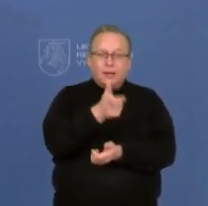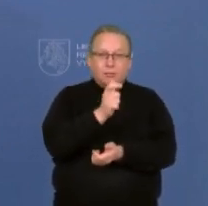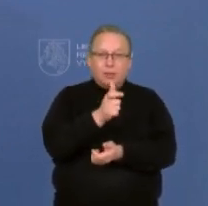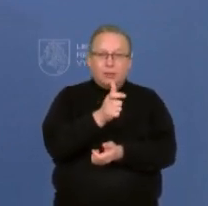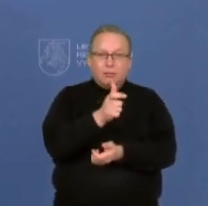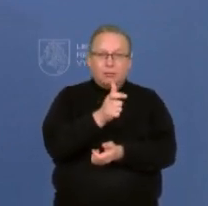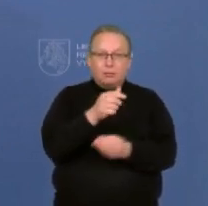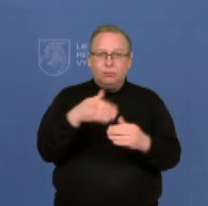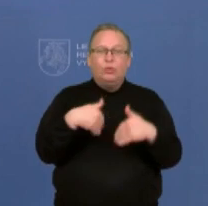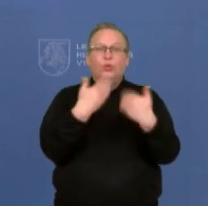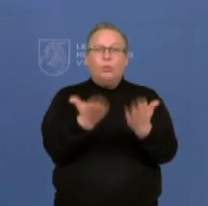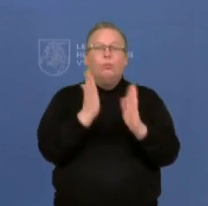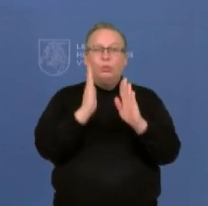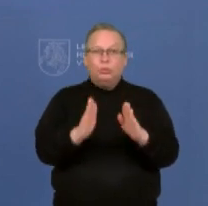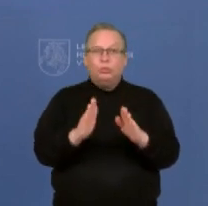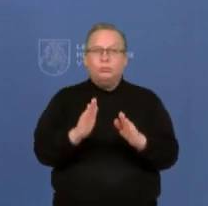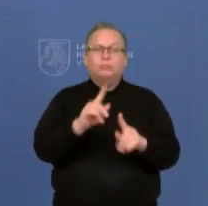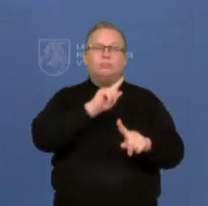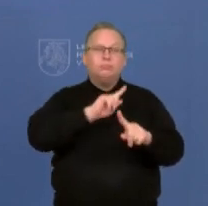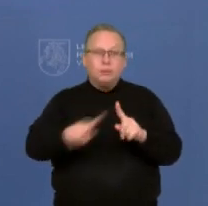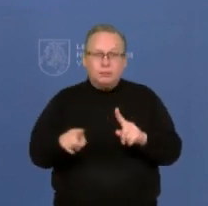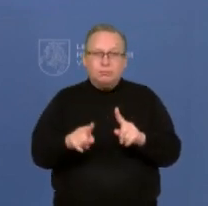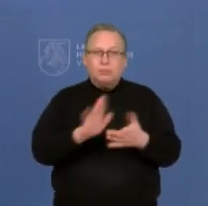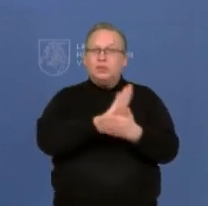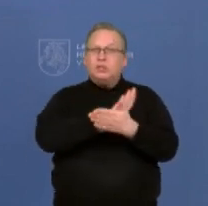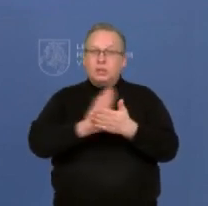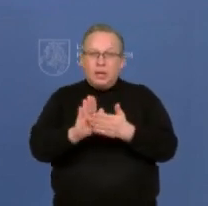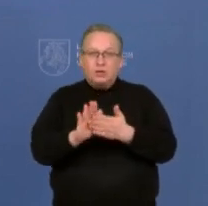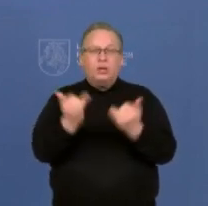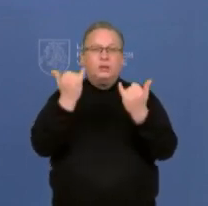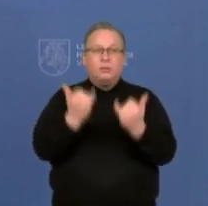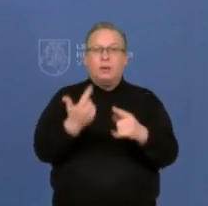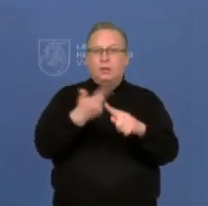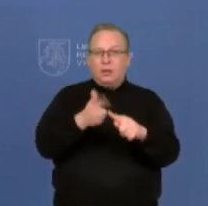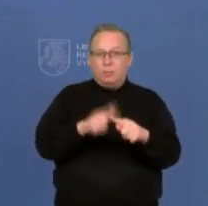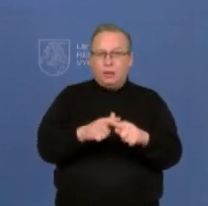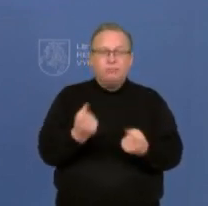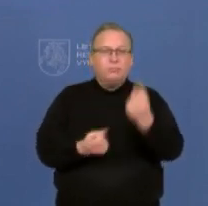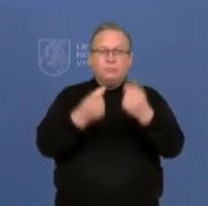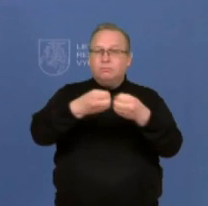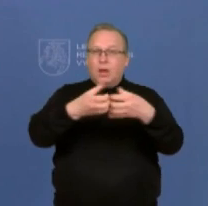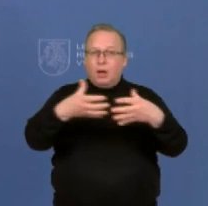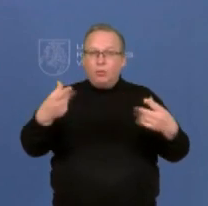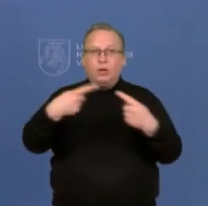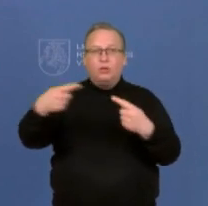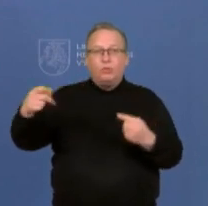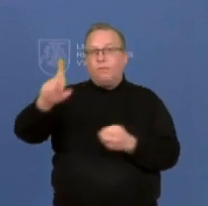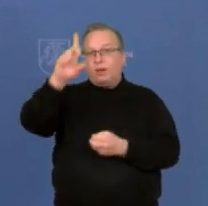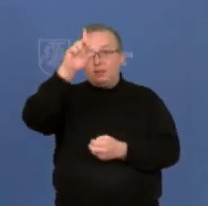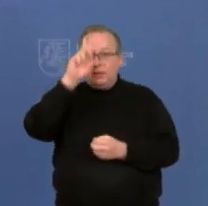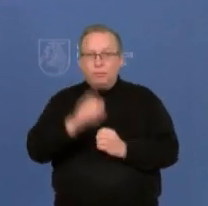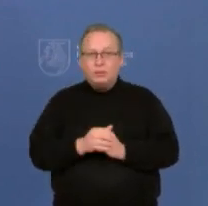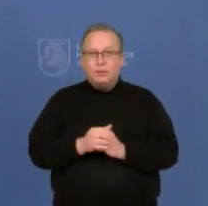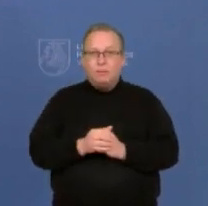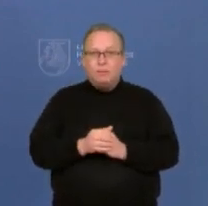kad jie būtų greitai, sklandžiai ir kadangi labai auga atvejų skaičius, kitose šalisiais yra